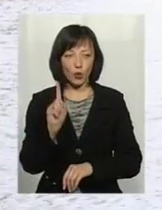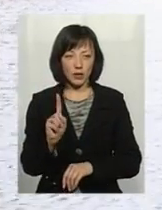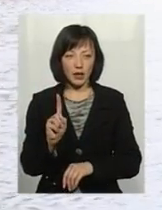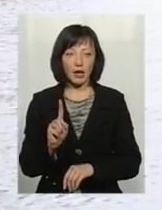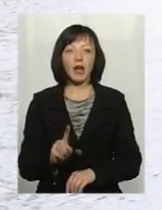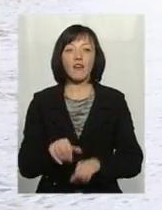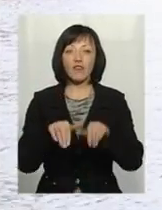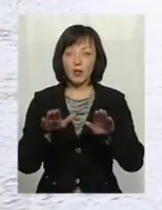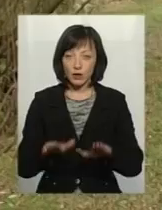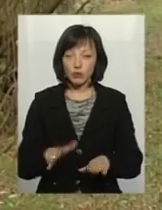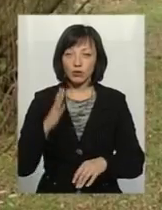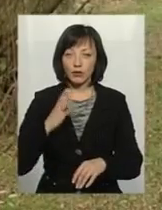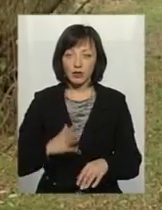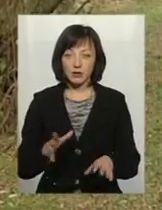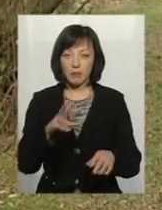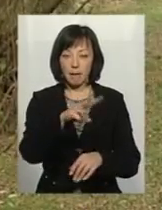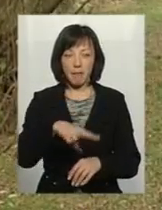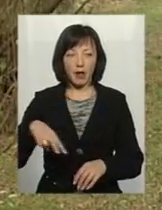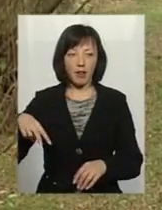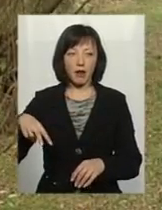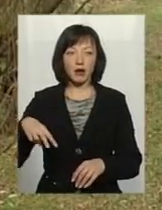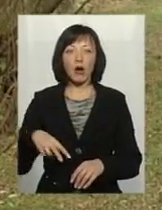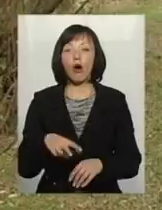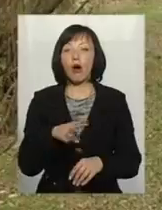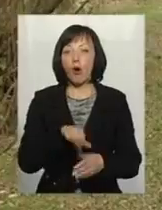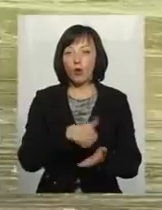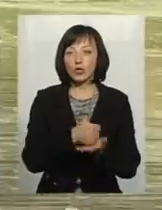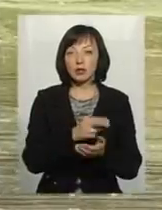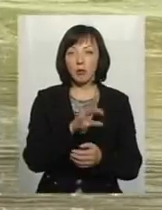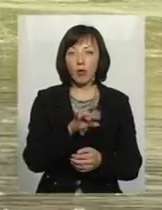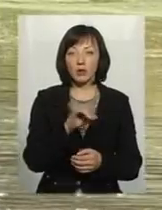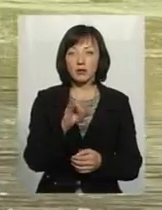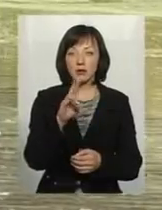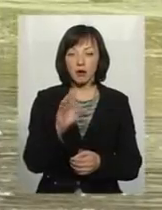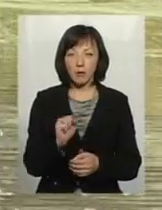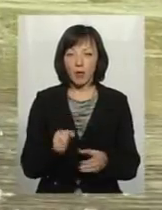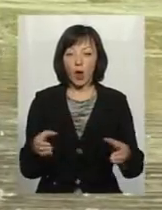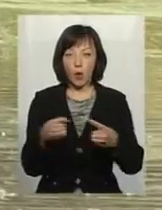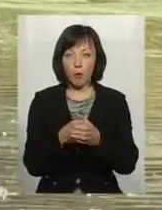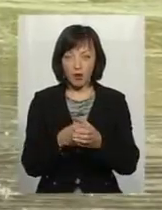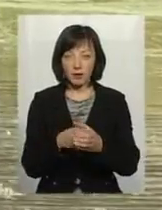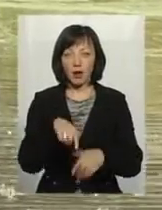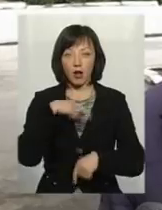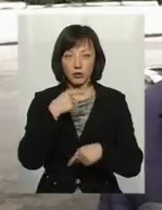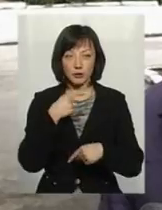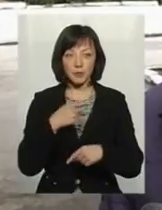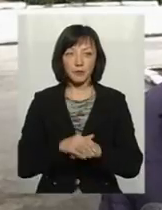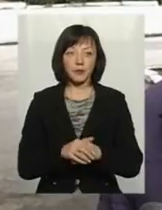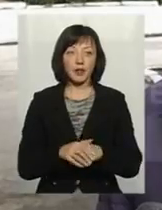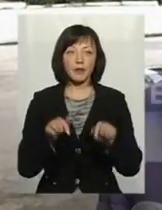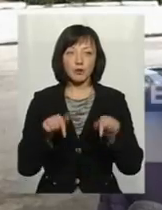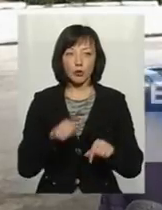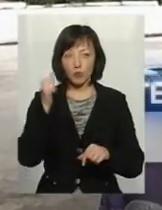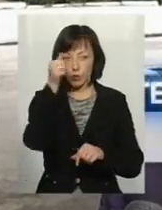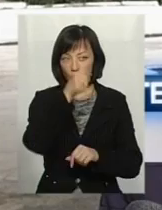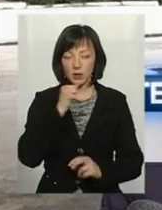Тож, і вирішувати їх довелося паралельно. Очільник Понянківської об'єднаної територіальної громади констатує. Практично цього року